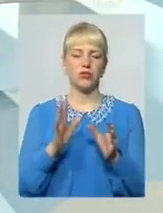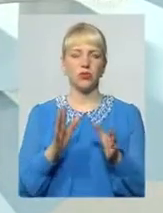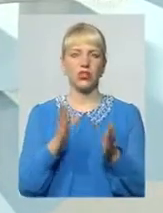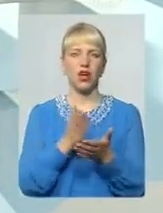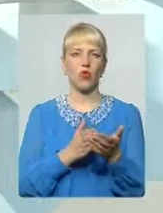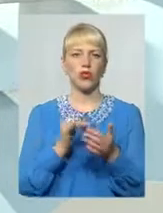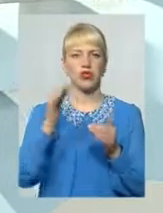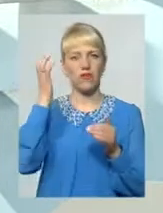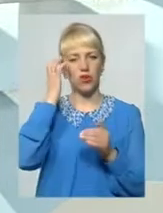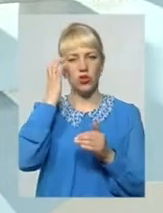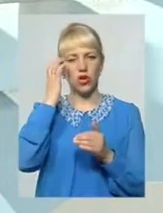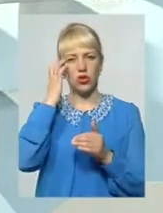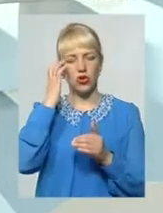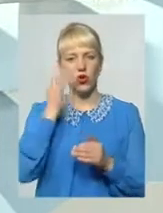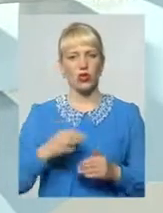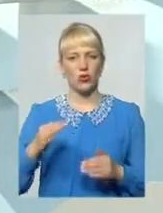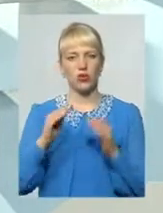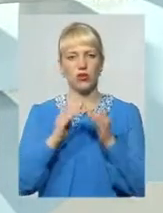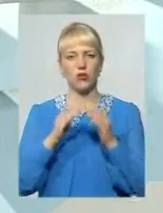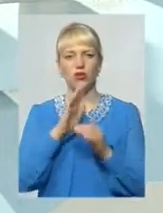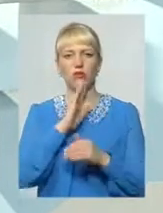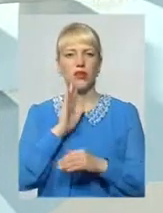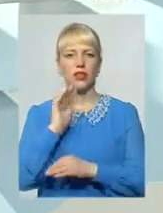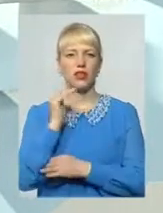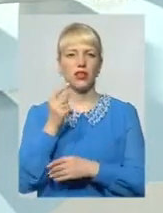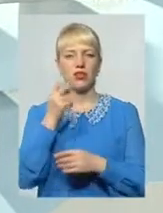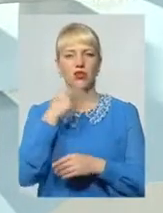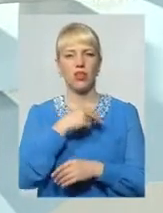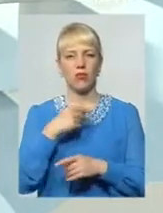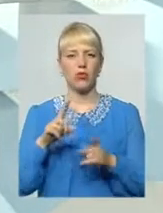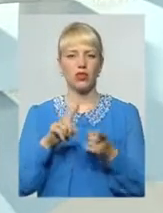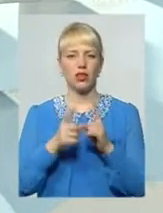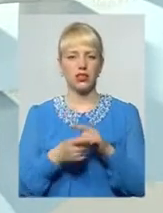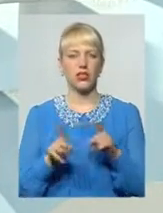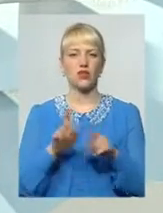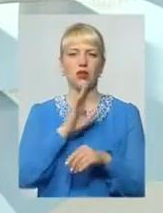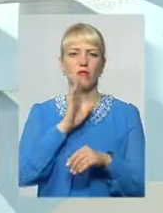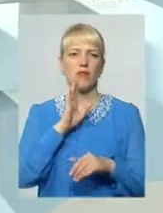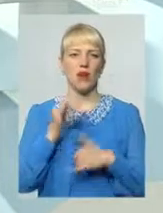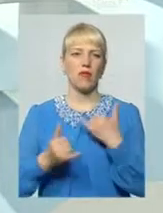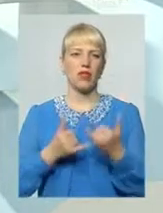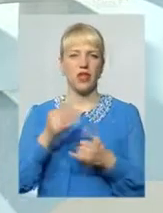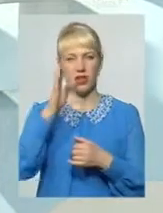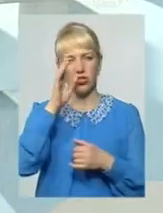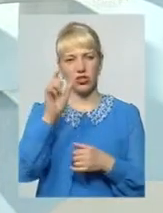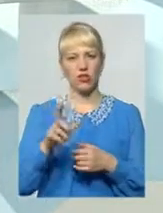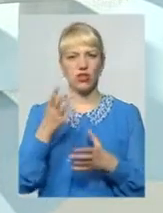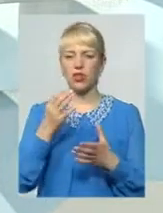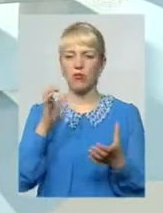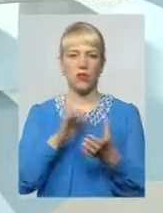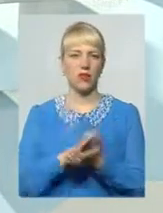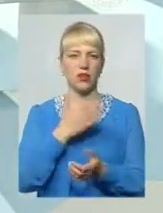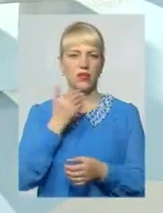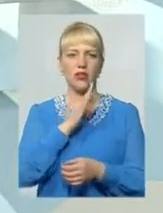Чорному острові В будинку матері і дитини Але, слава Богу, сталося так, що мама нареченого її Вони ще не помирились Але